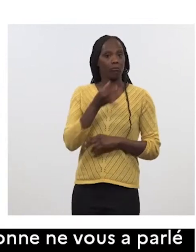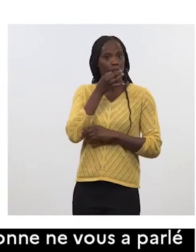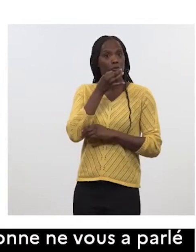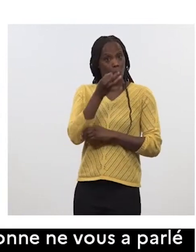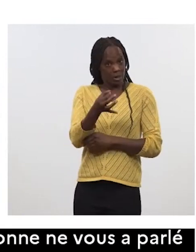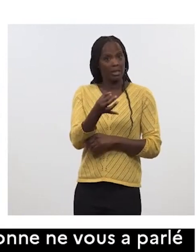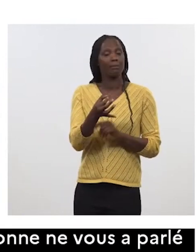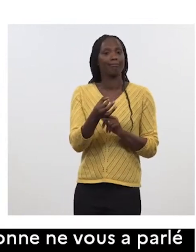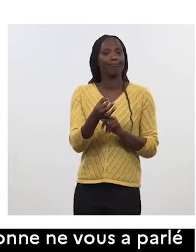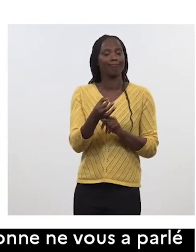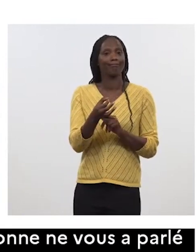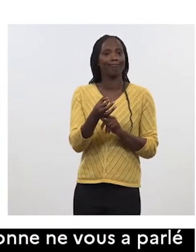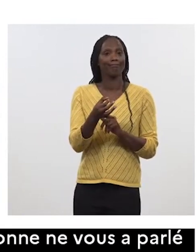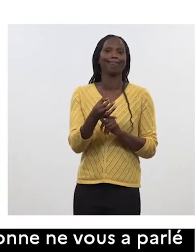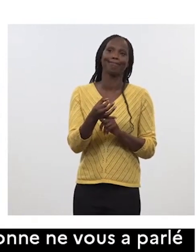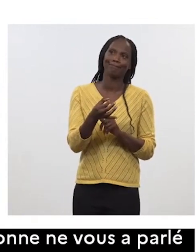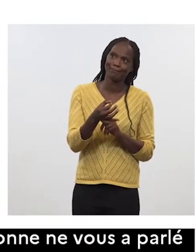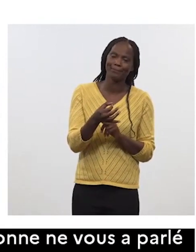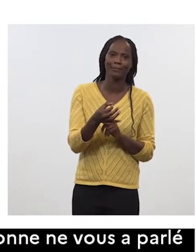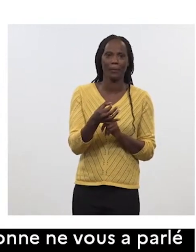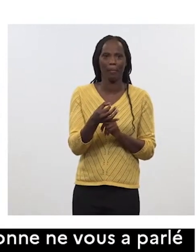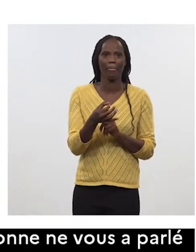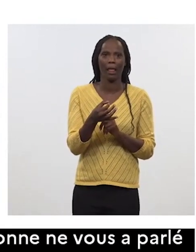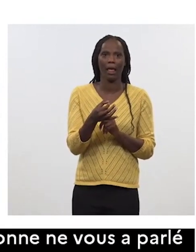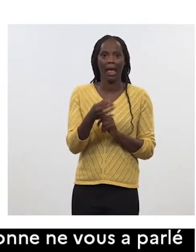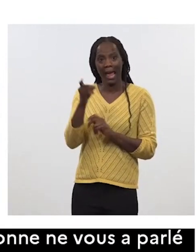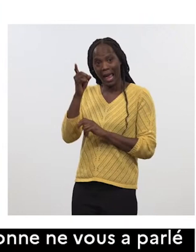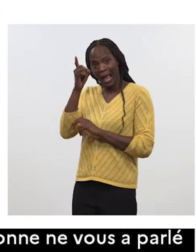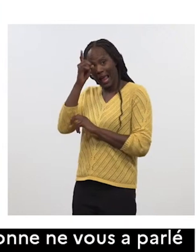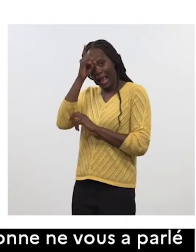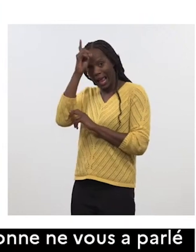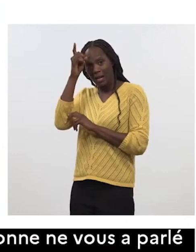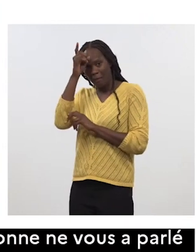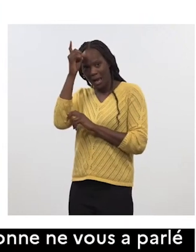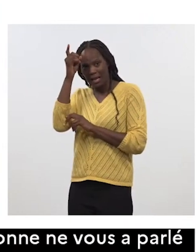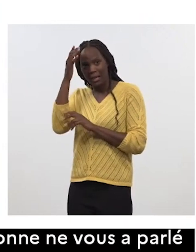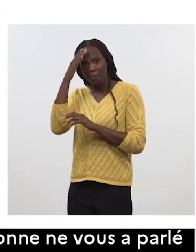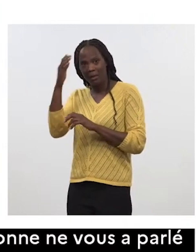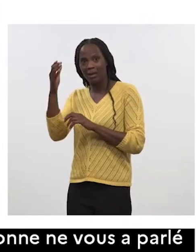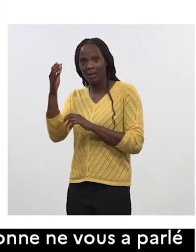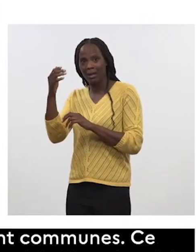il n pas beaucoup de schémas dans lesquels les adversaires de l'Allemagne ne seraient pas les adversaires de la France